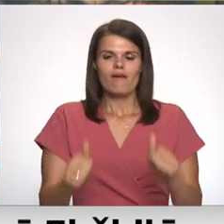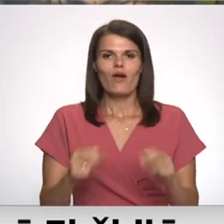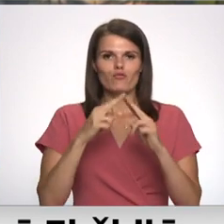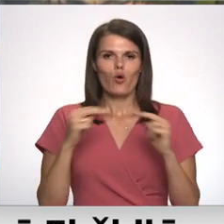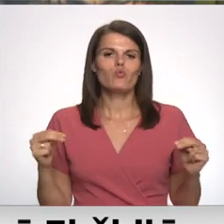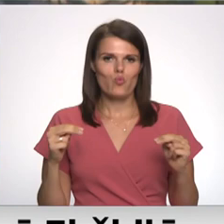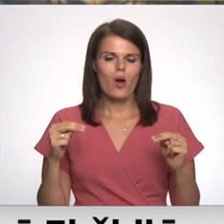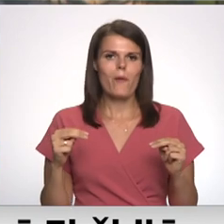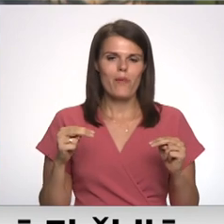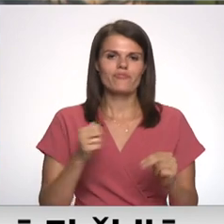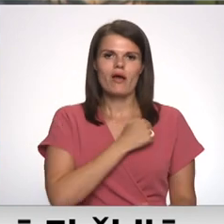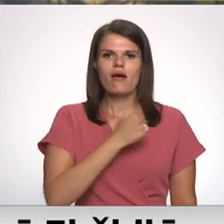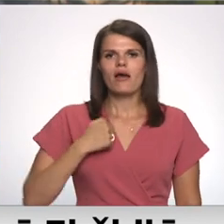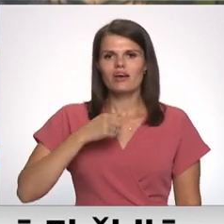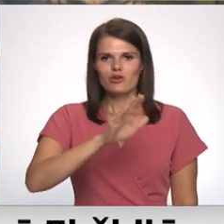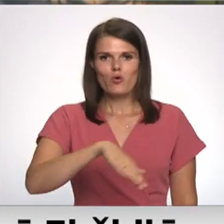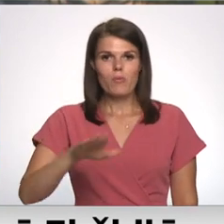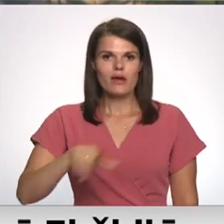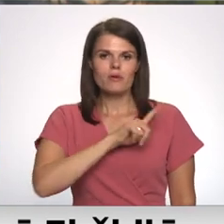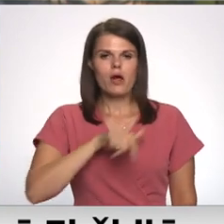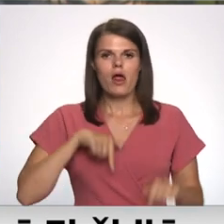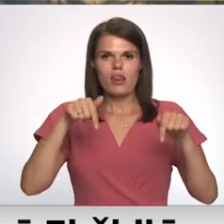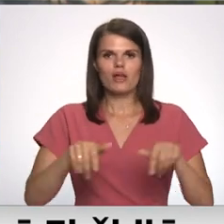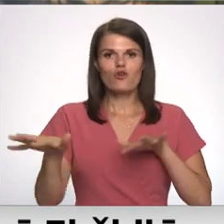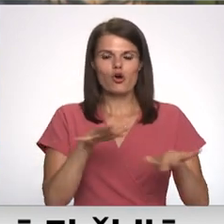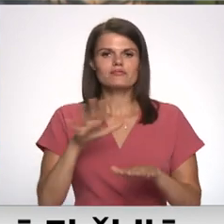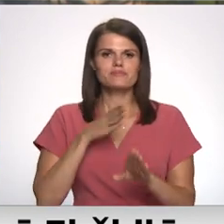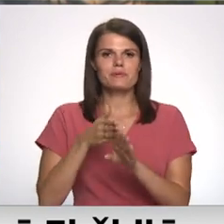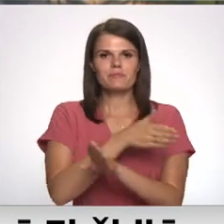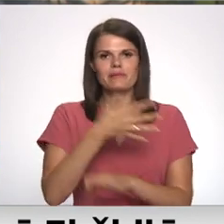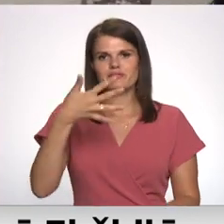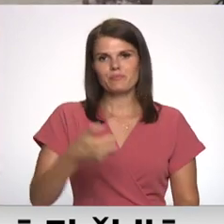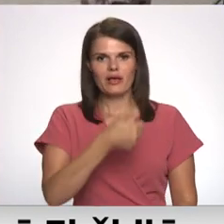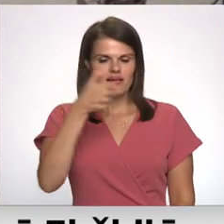gvardas karvīra bērniem. Latvijā tik rīkot jau pirms pieciem gadiem.